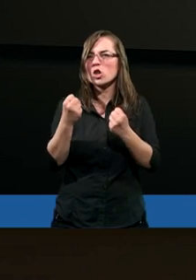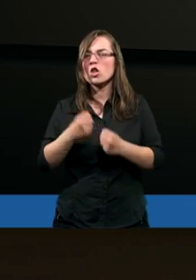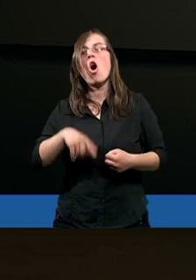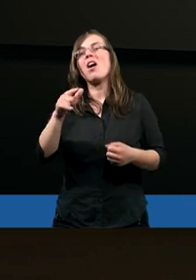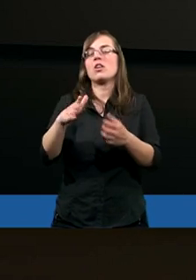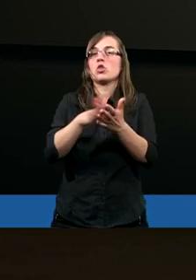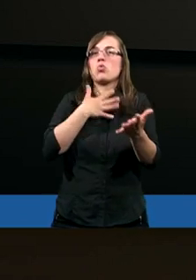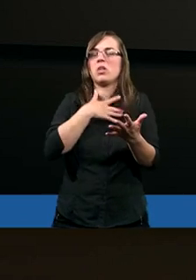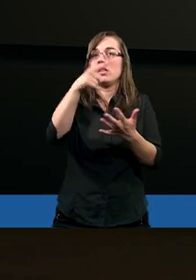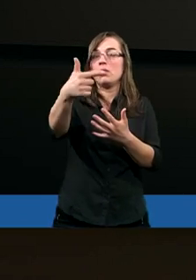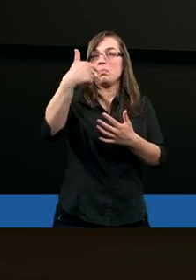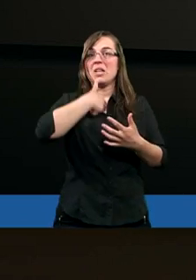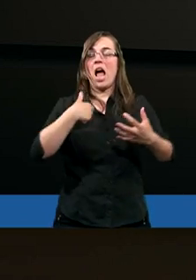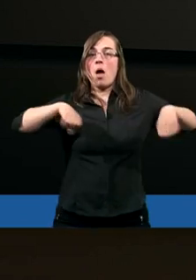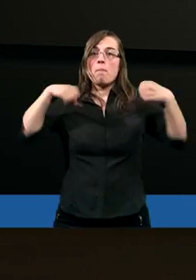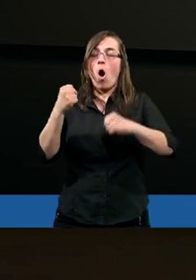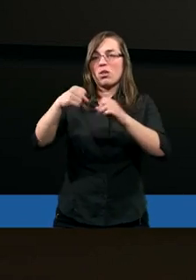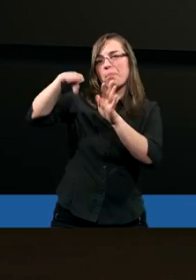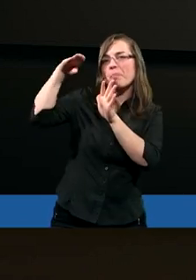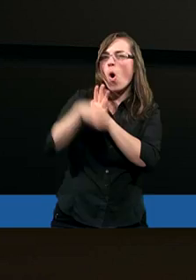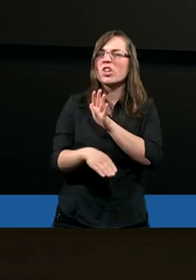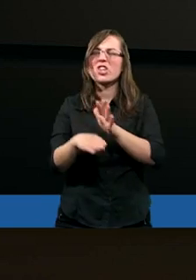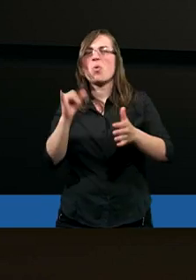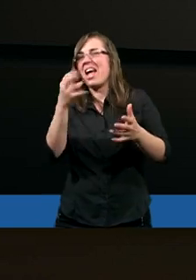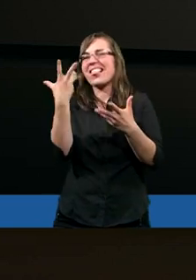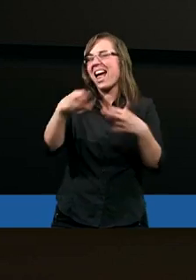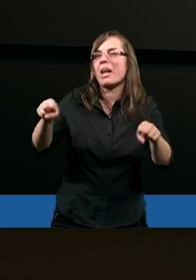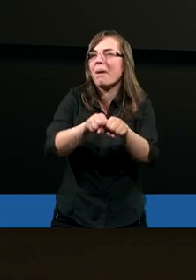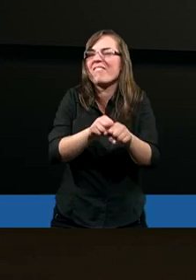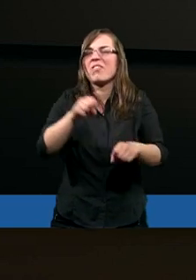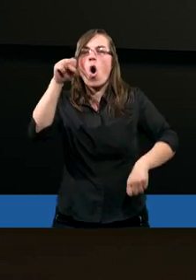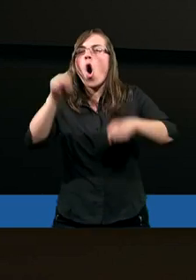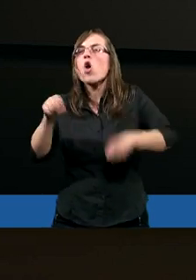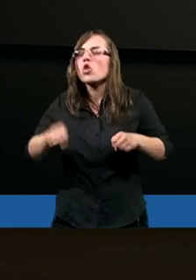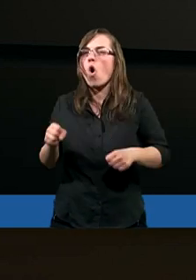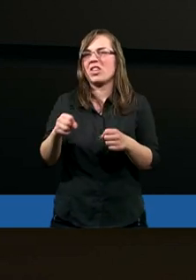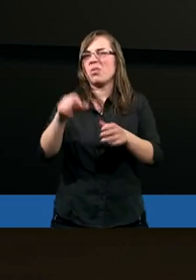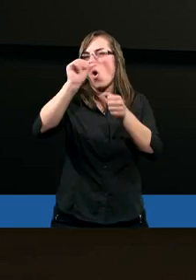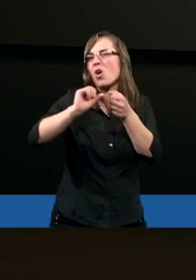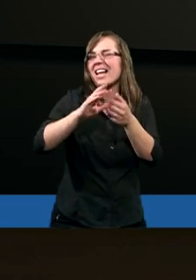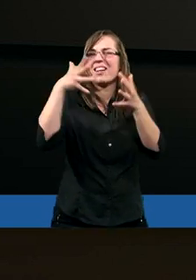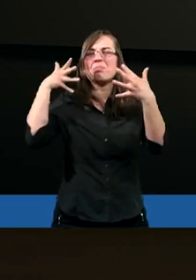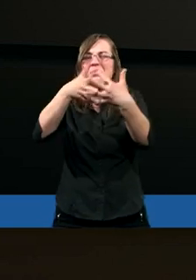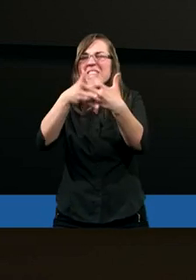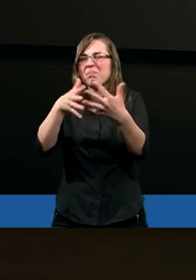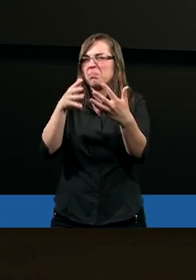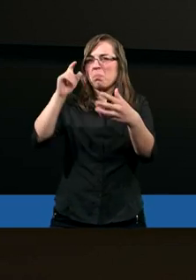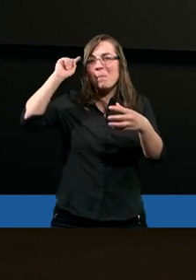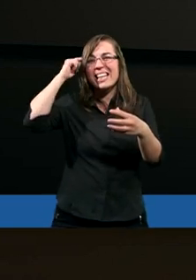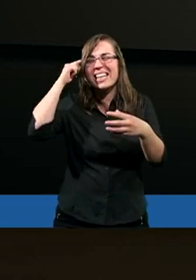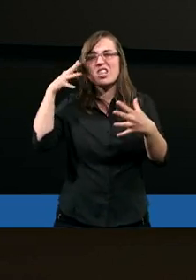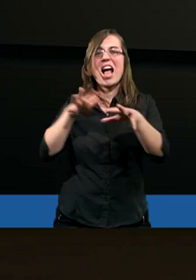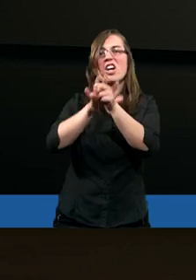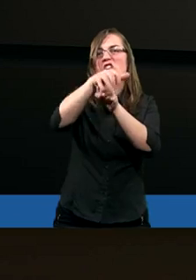równowagi, bo albo cię poniżył, albo cię niesprawiedliwie ocenił, albo w ogóle zrobił ci psychicznie krzywdę,